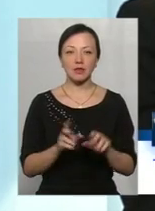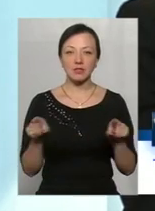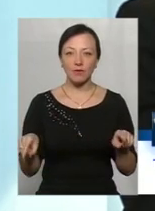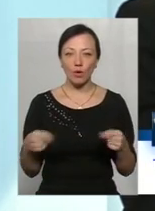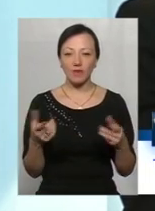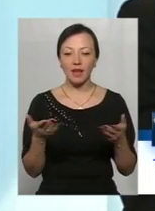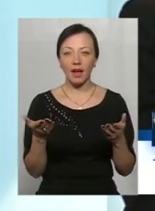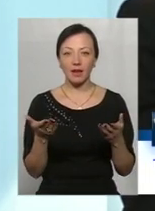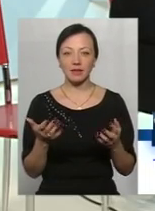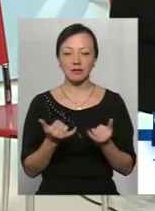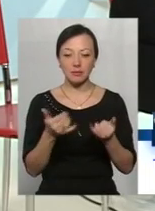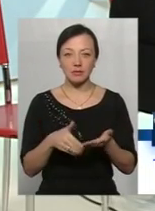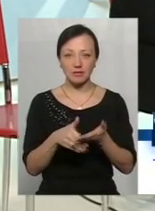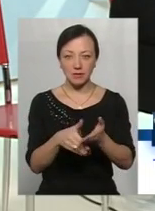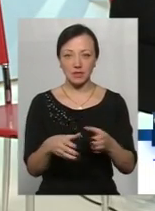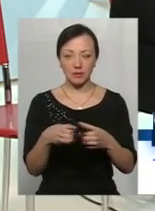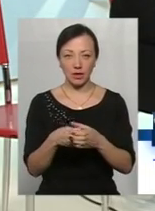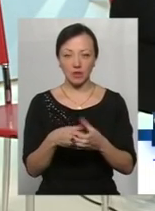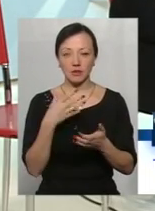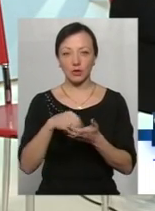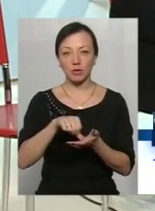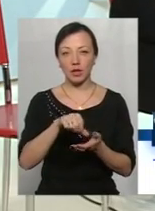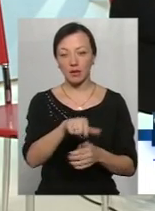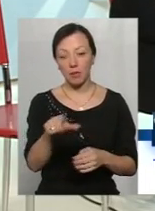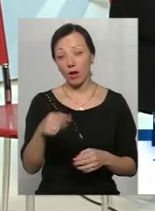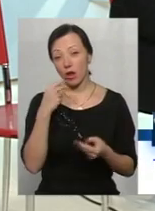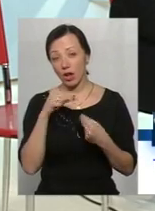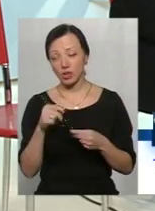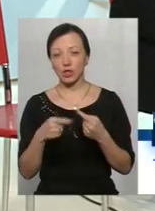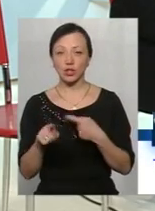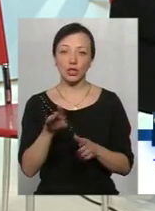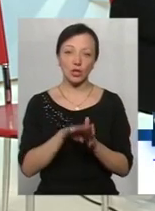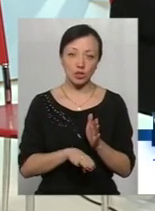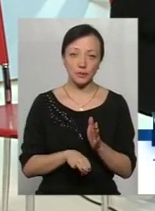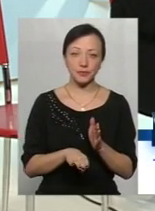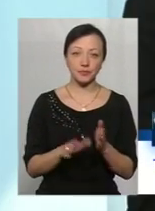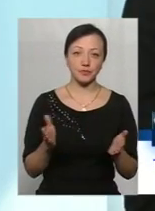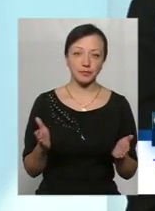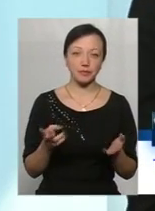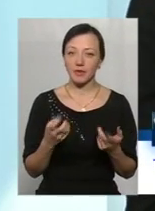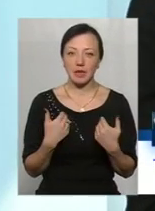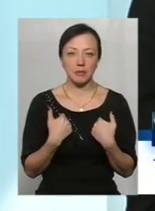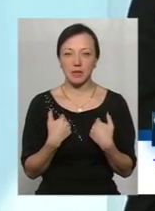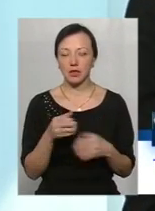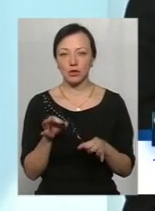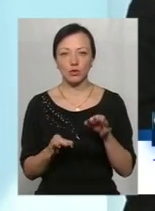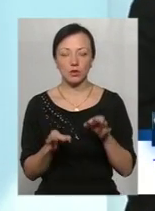громад, чимось допомагати своїм членам. В одних це виходить краще, в інших гірше. Не мені судити, тому що це